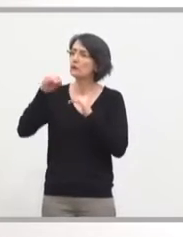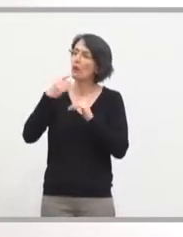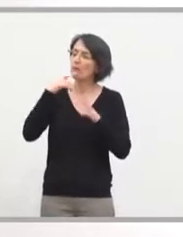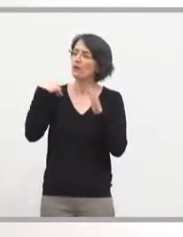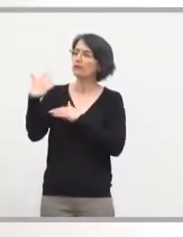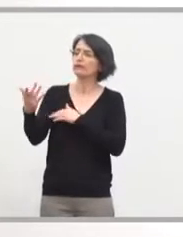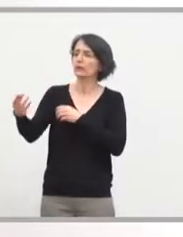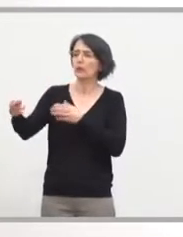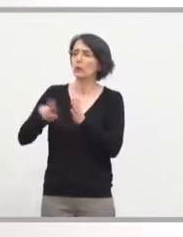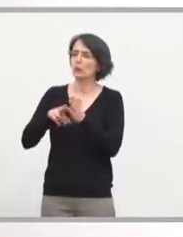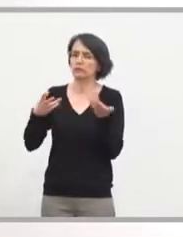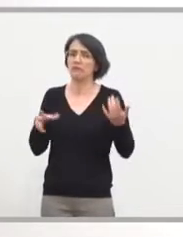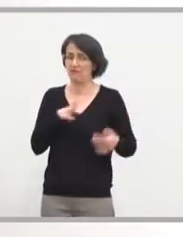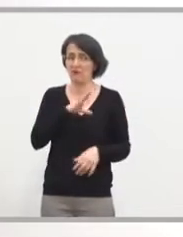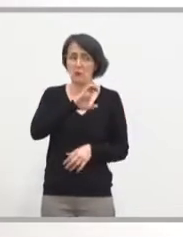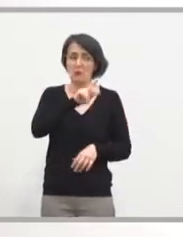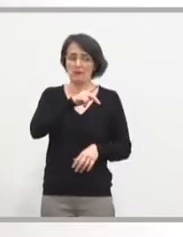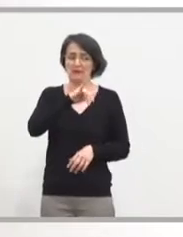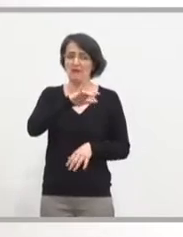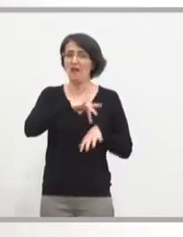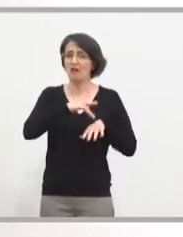de PCI qui les ont introduits.